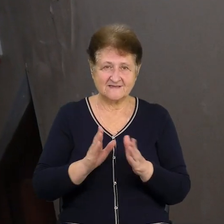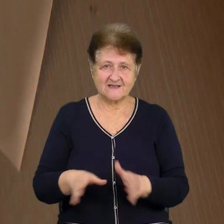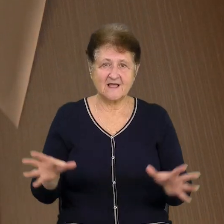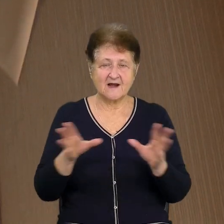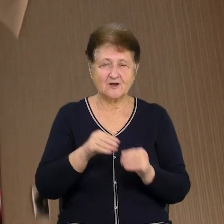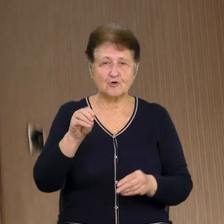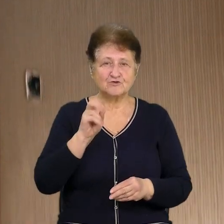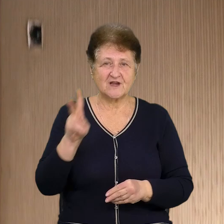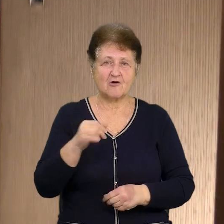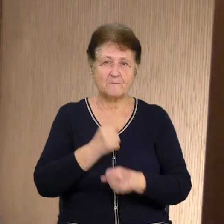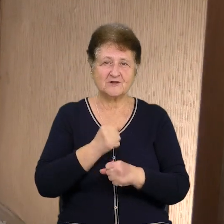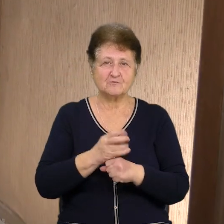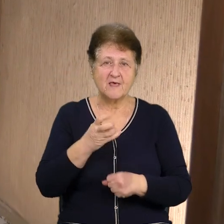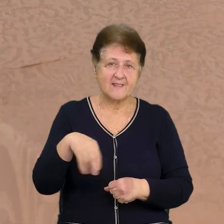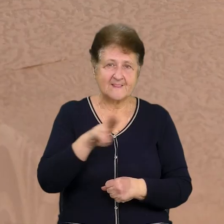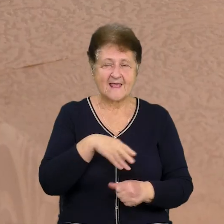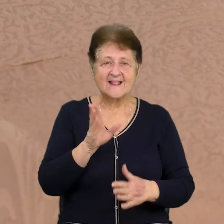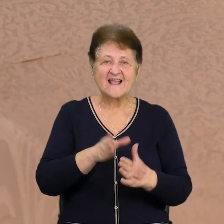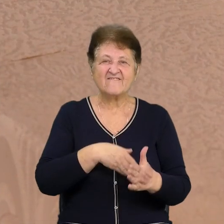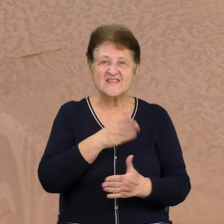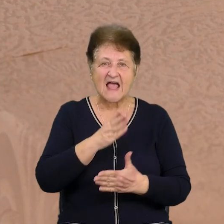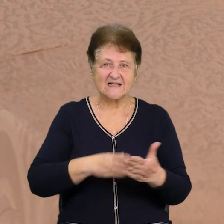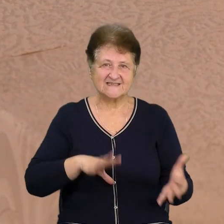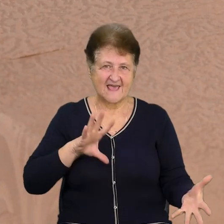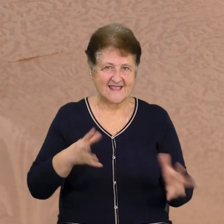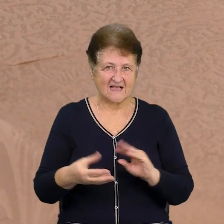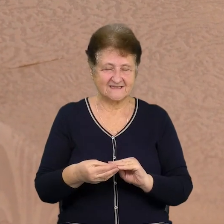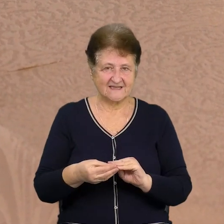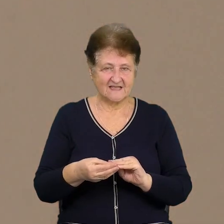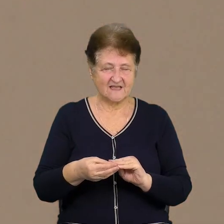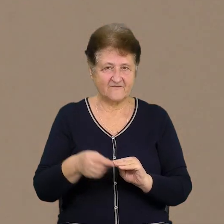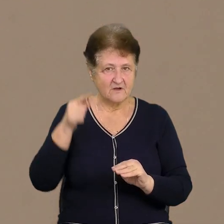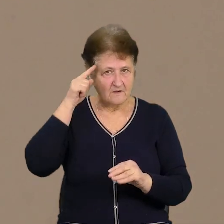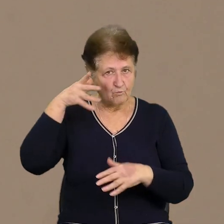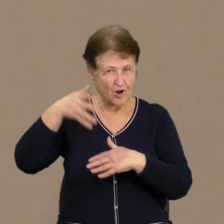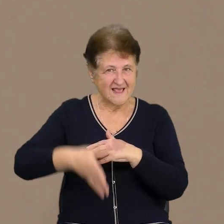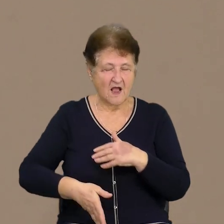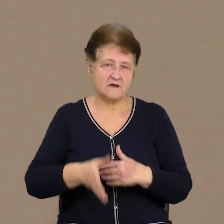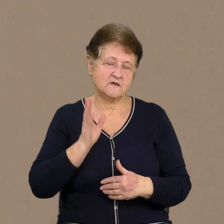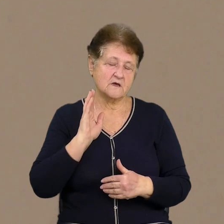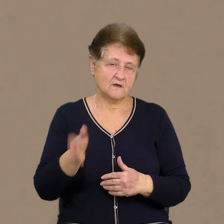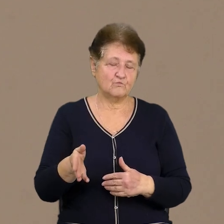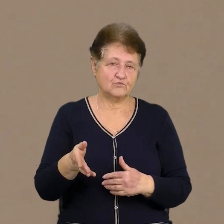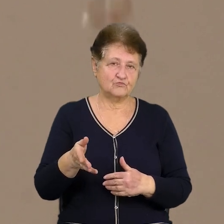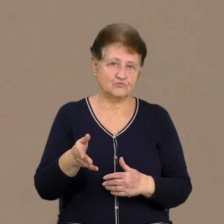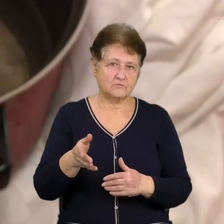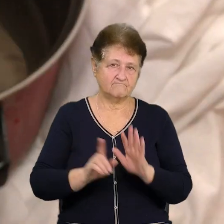працюватимуть над ліквідацією наслідків протікання, ну і будуть запускати